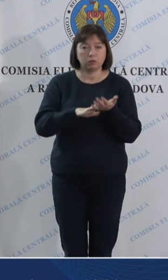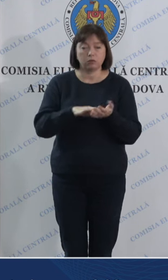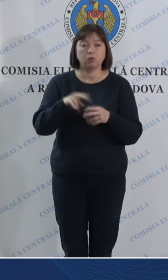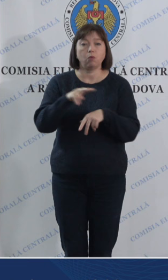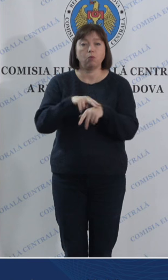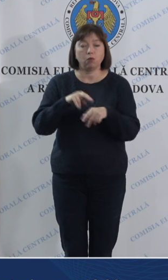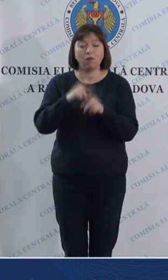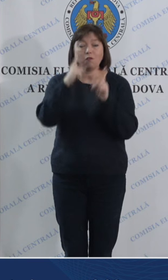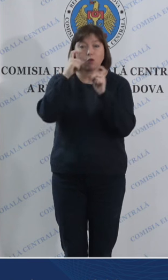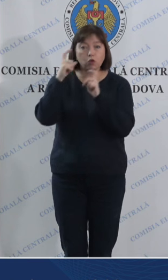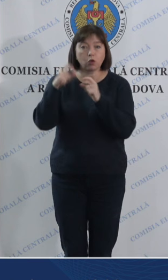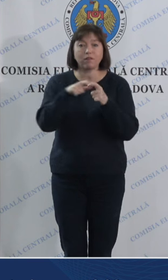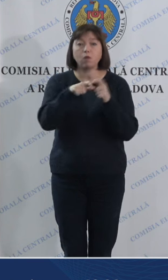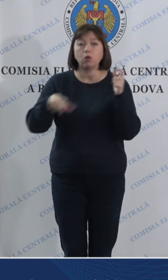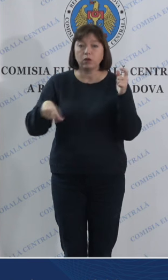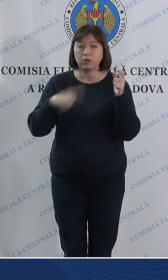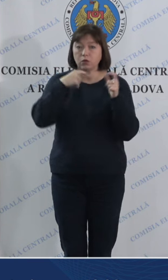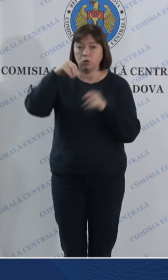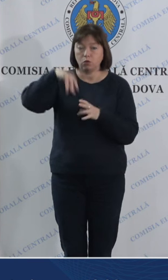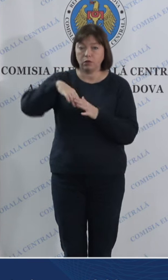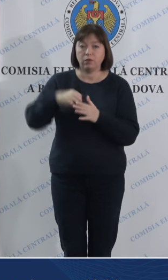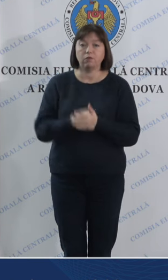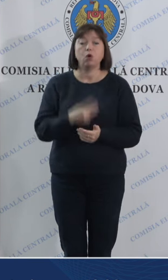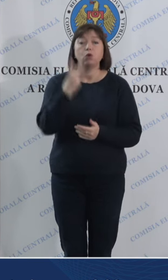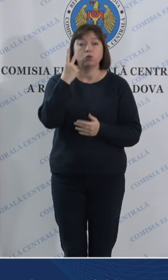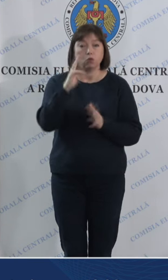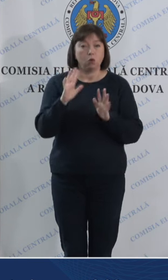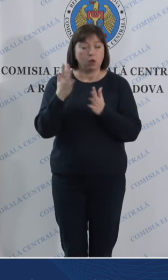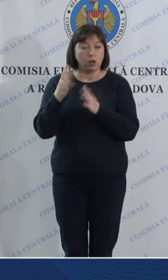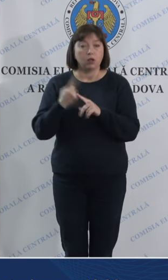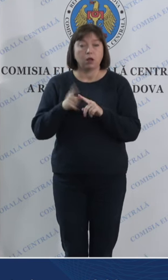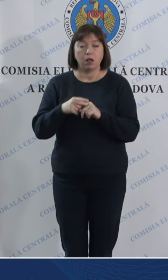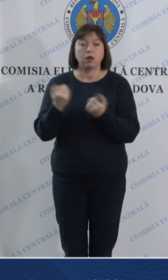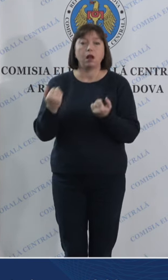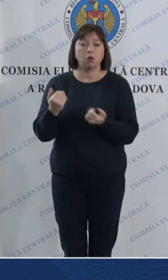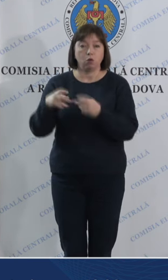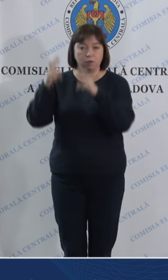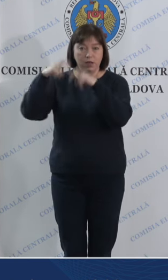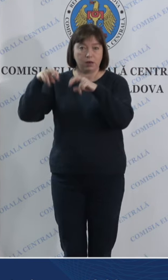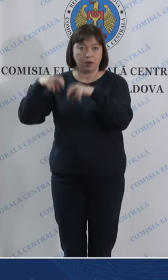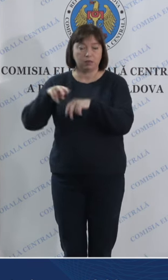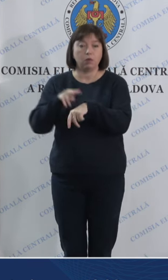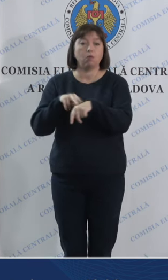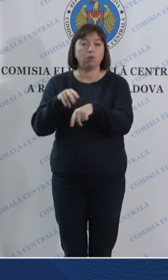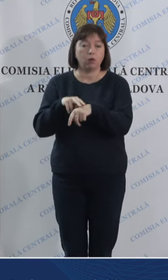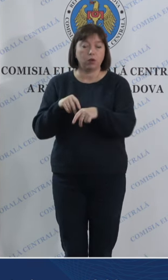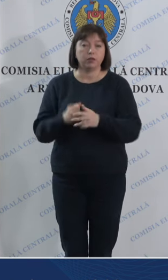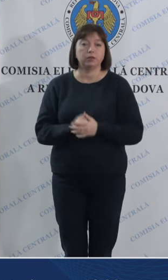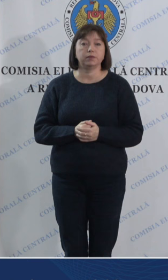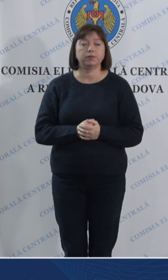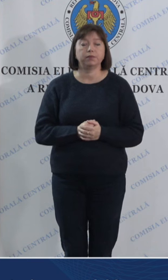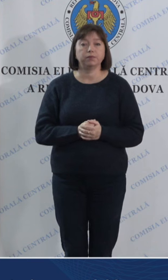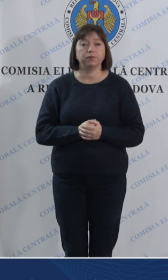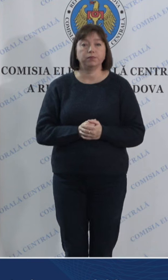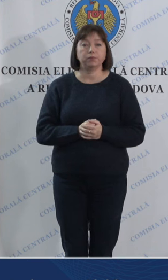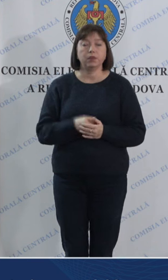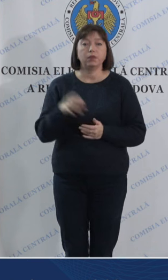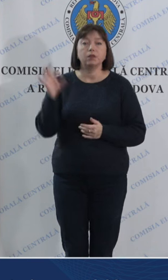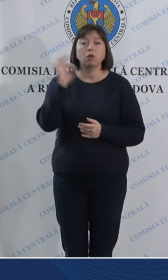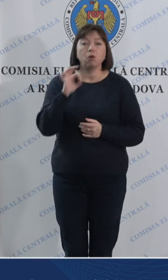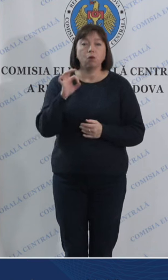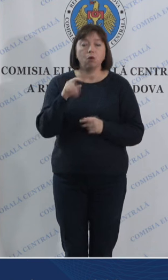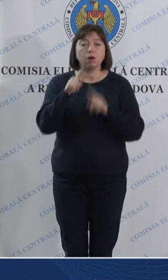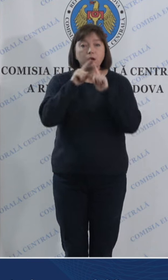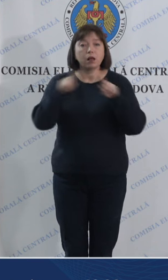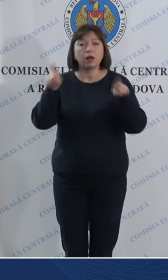fotografierea buletinilor de vot două cazuri care se află în examinare de către inspectoratul de poliție cu privire la